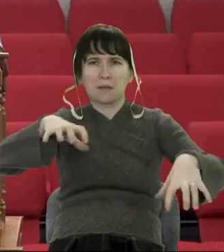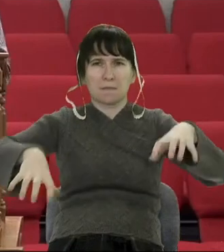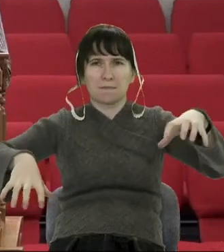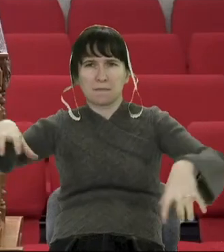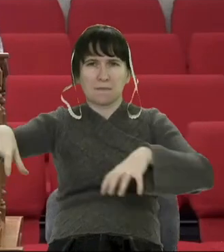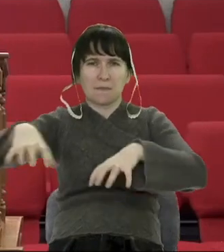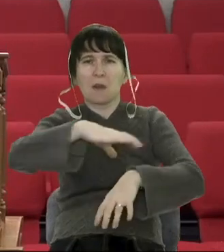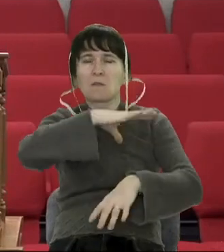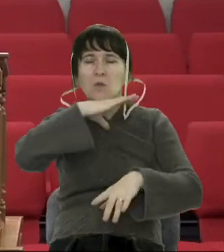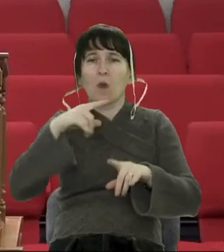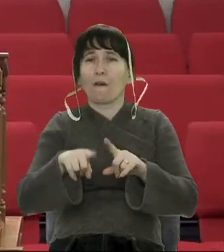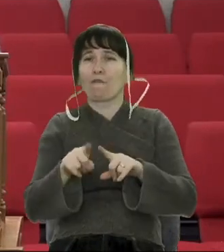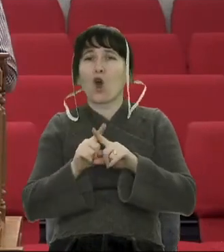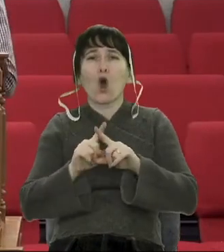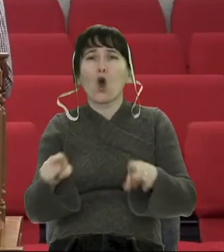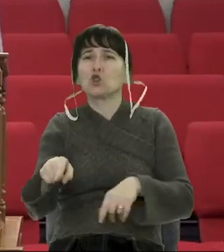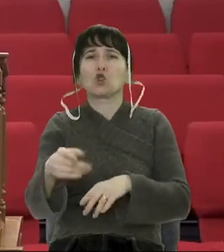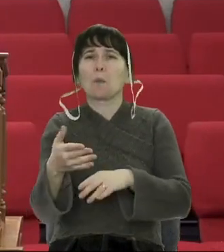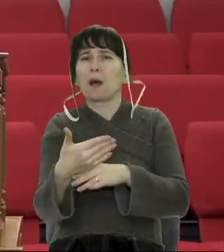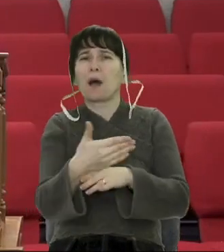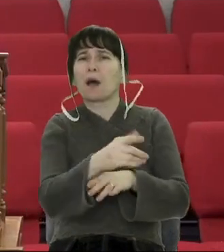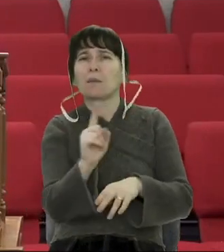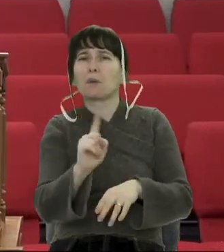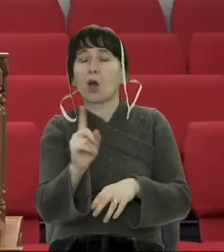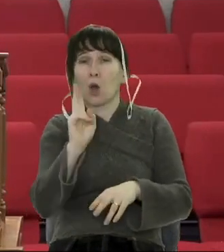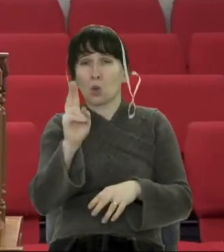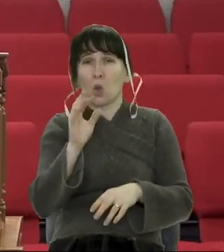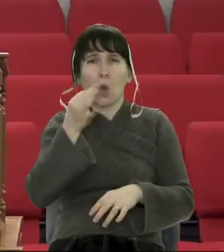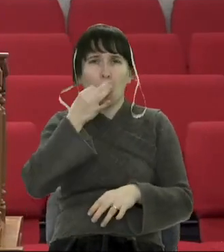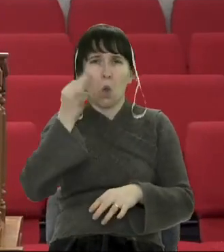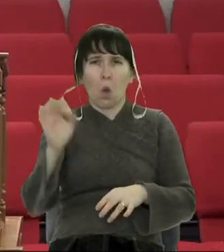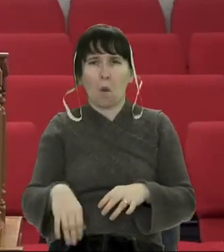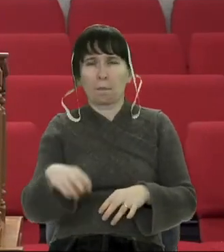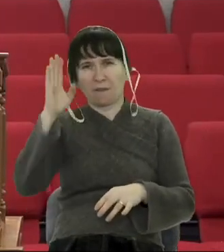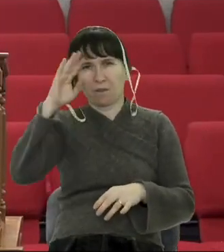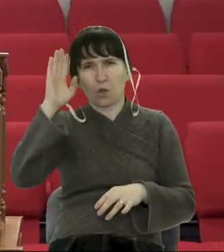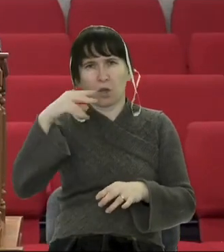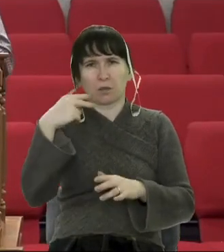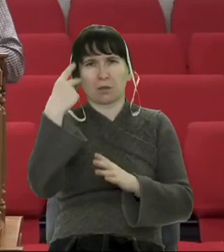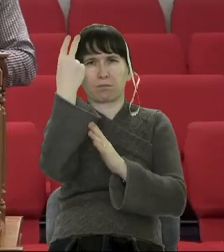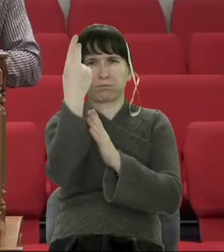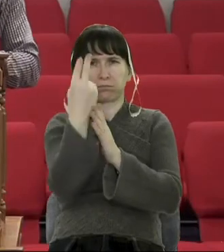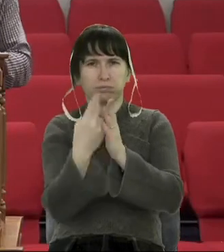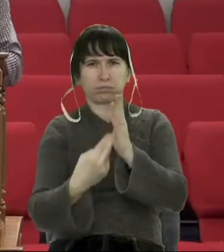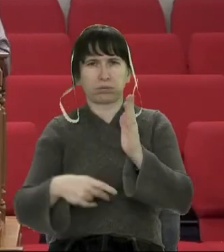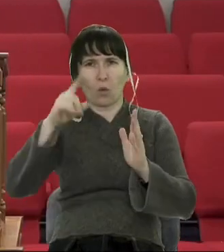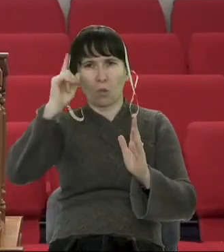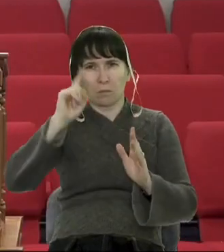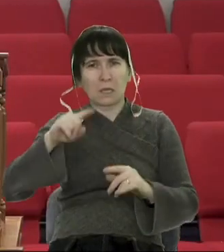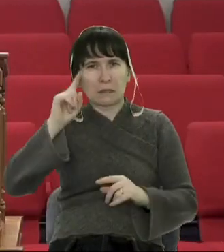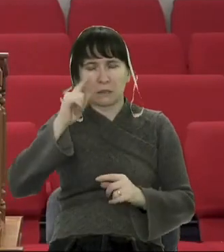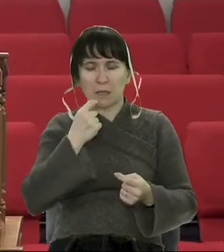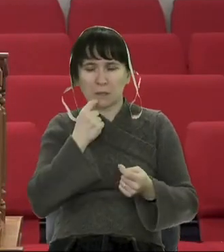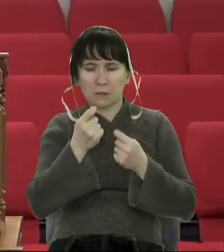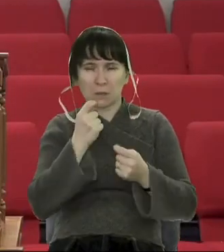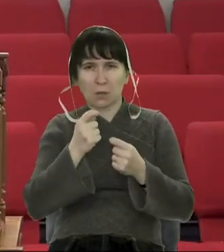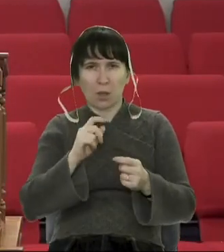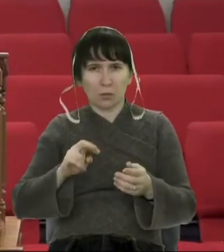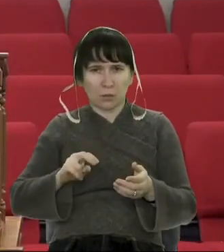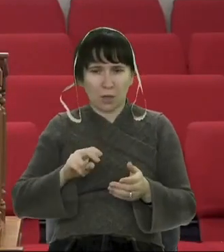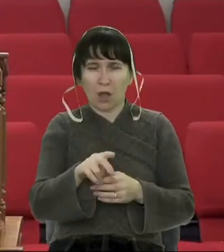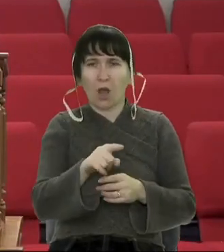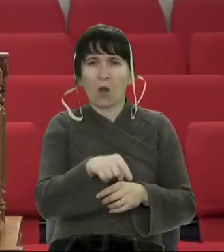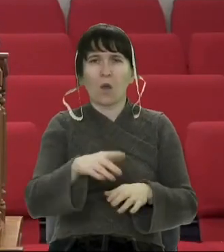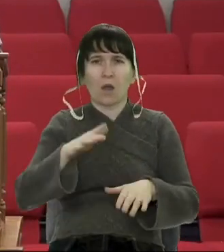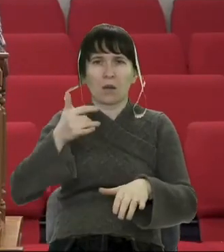І яка її особливість, особливо десь дайвери, або хто десь, коли виходить біля кам'їв, можливо наступити на неї, а в неї зверху такий